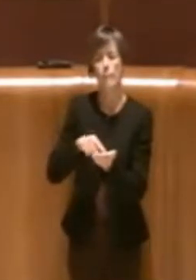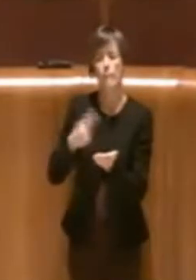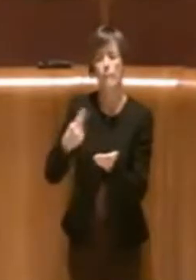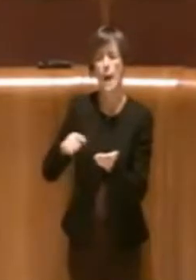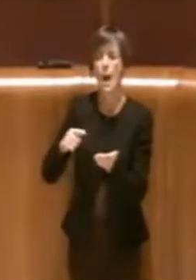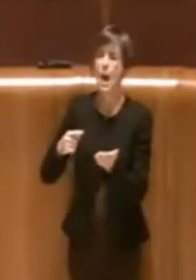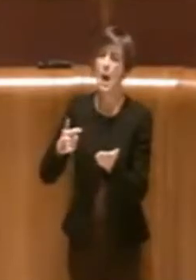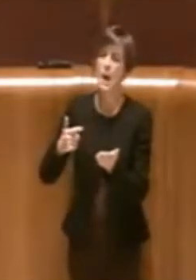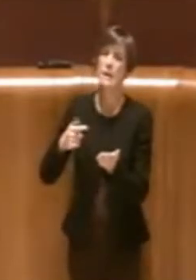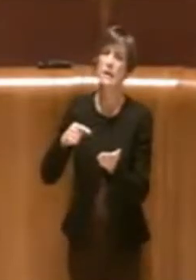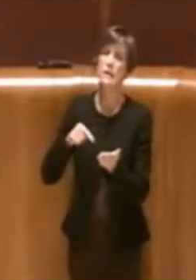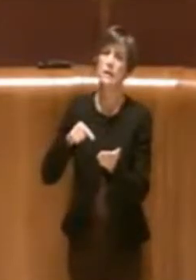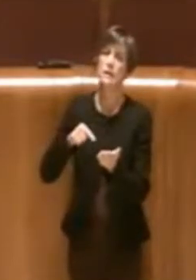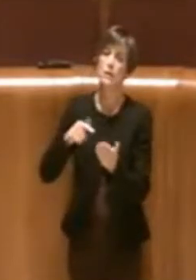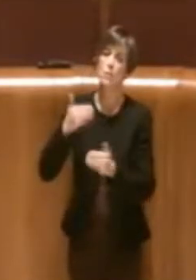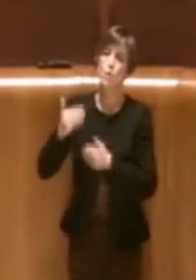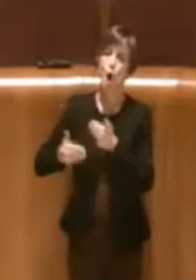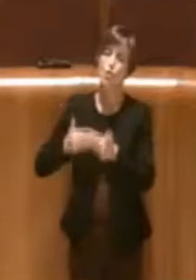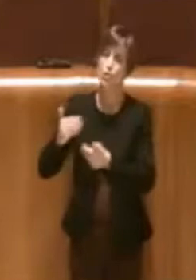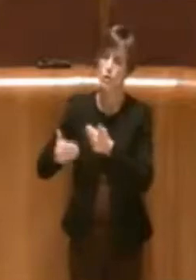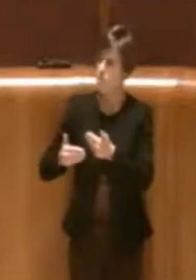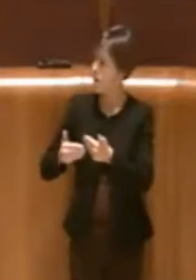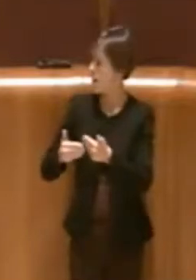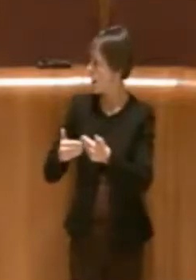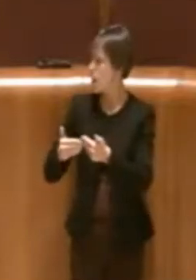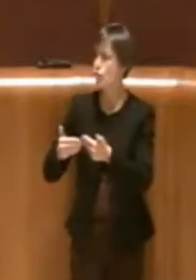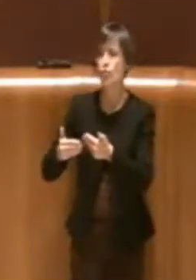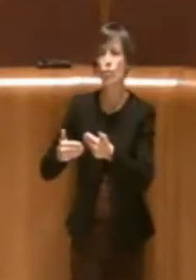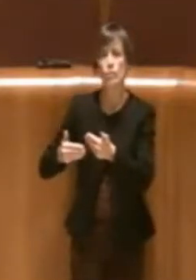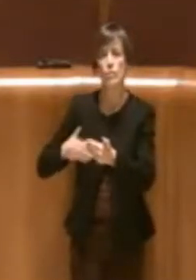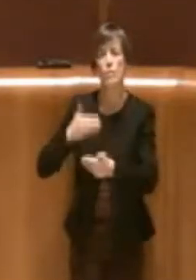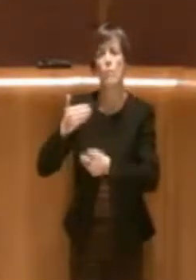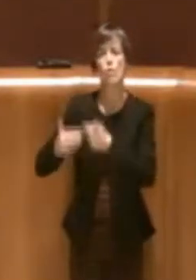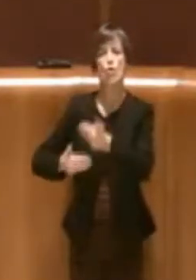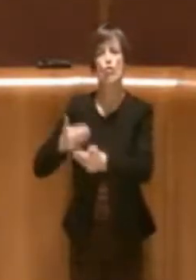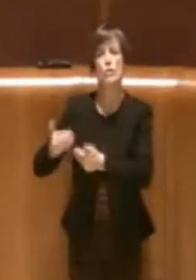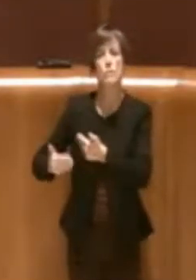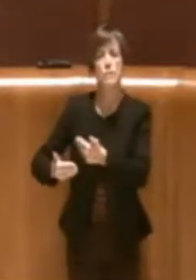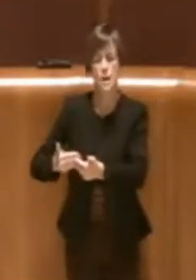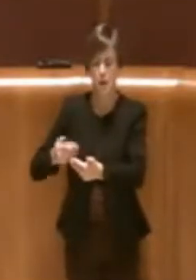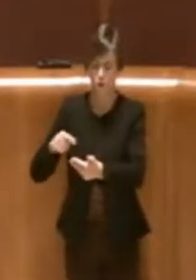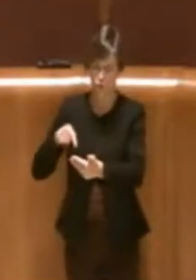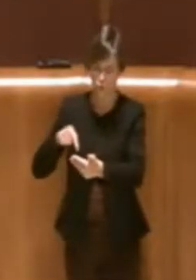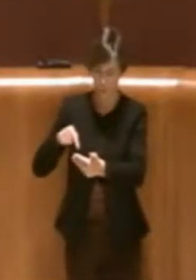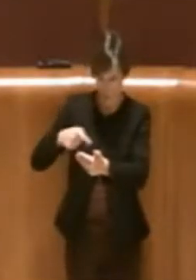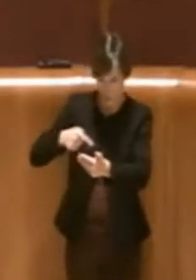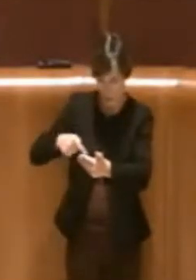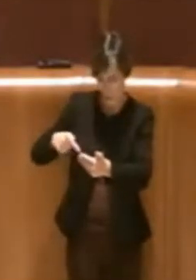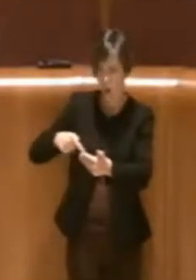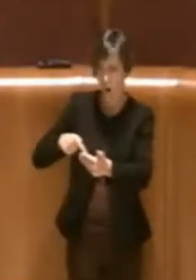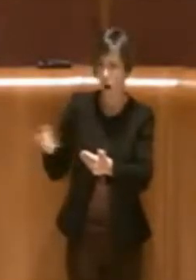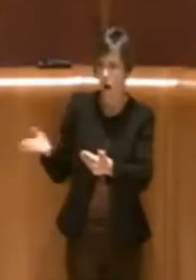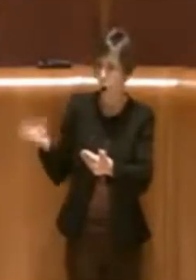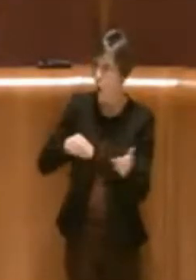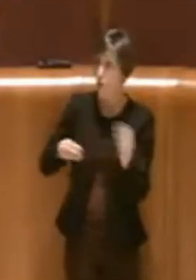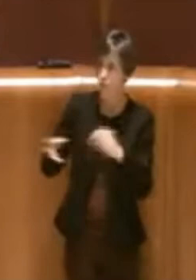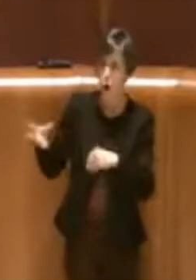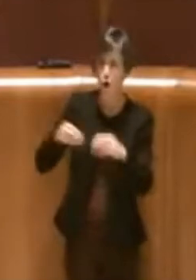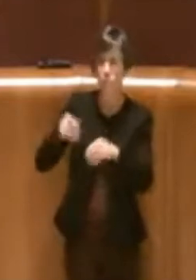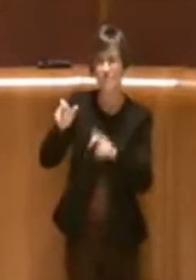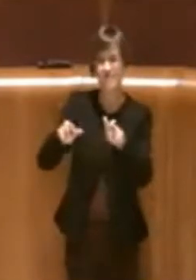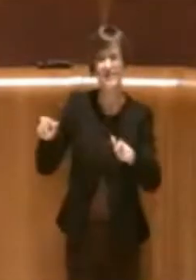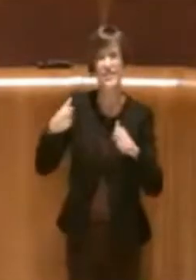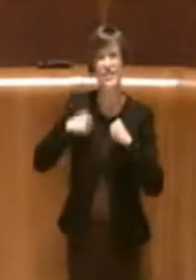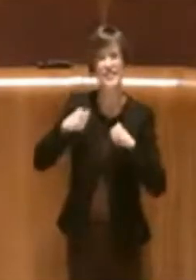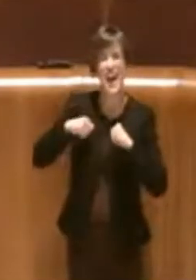di tutto questo procedimento, dei percorsi che vedano proprio il coinvolgimento dei cittadini in prima persona, anche nell